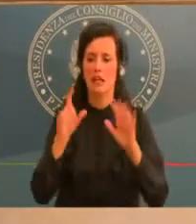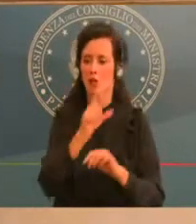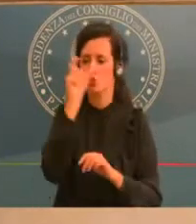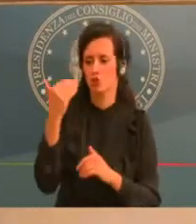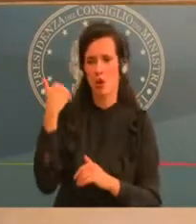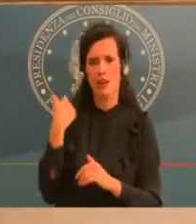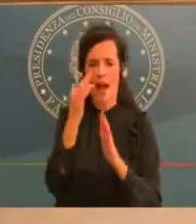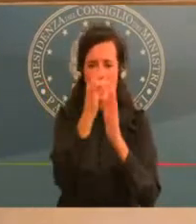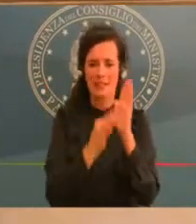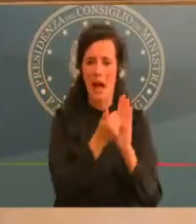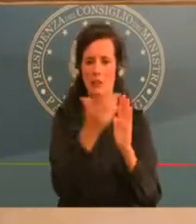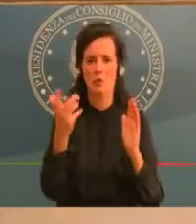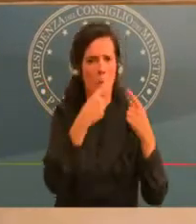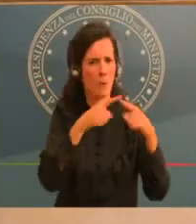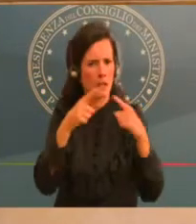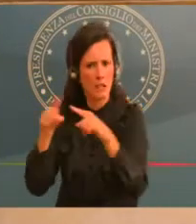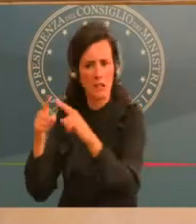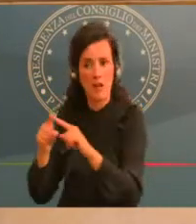riguarda la scuola